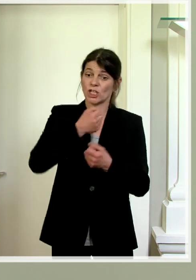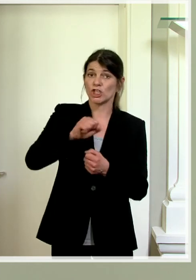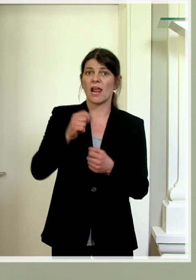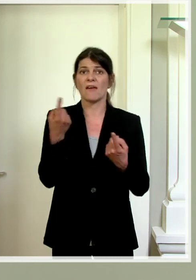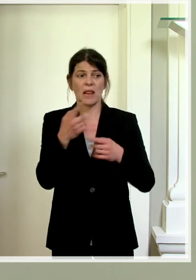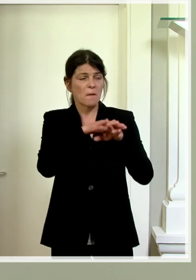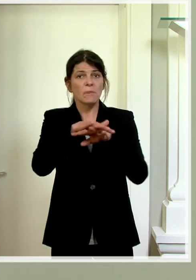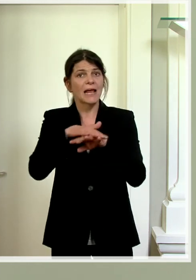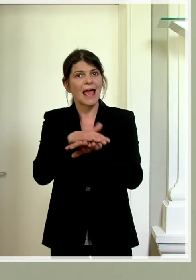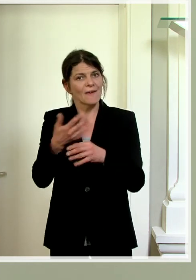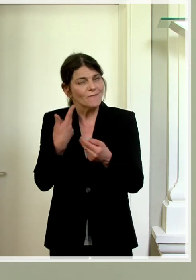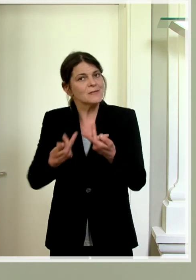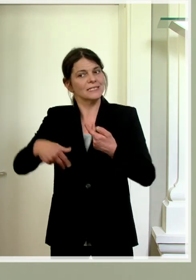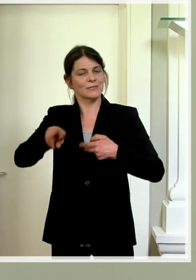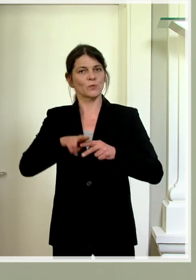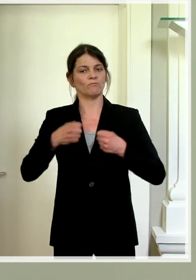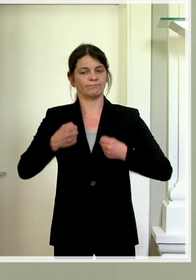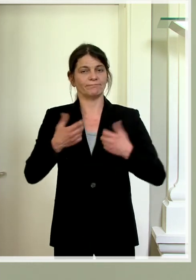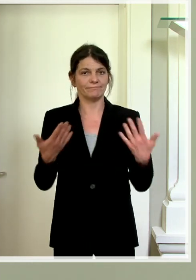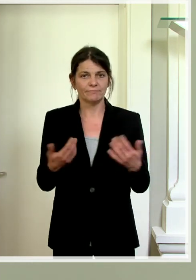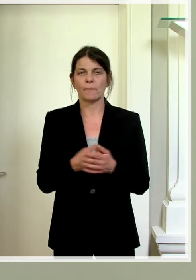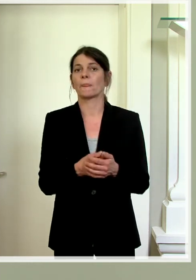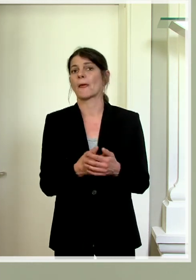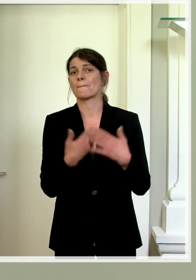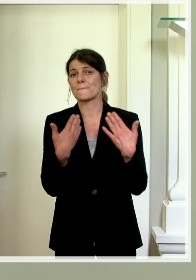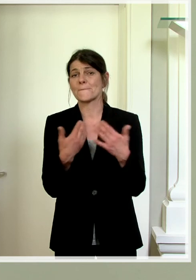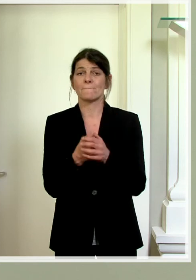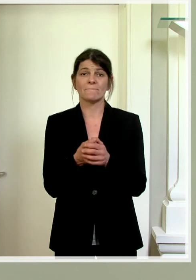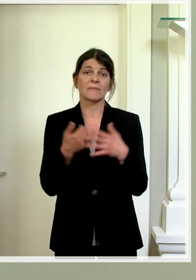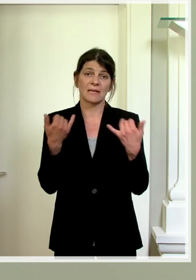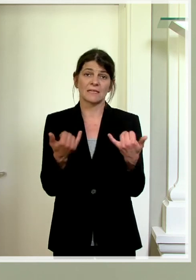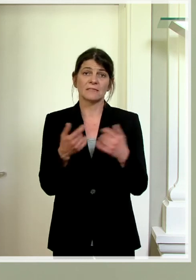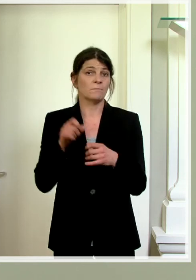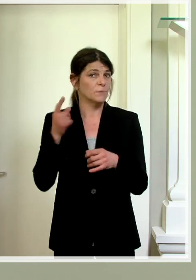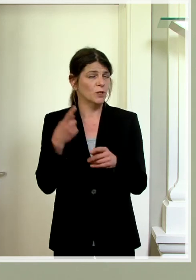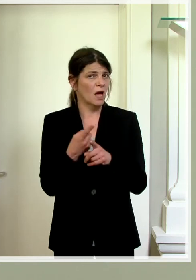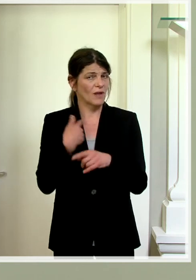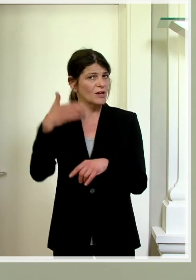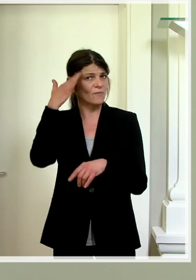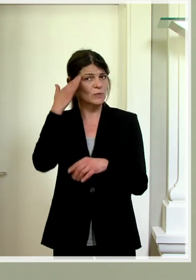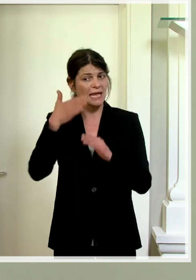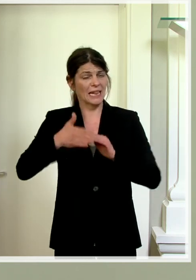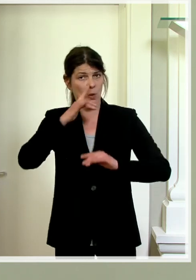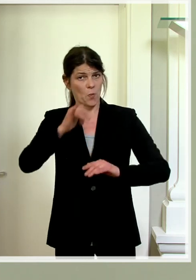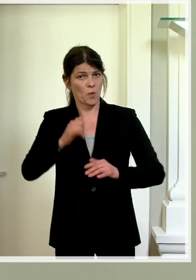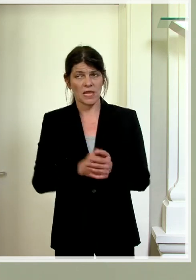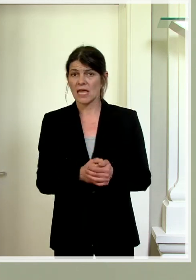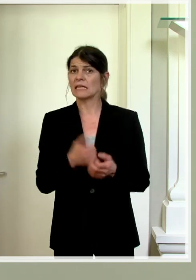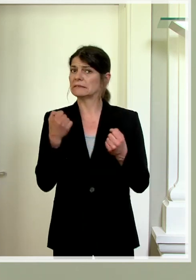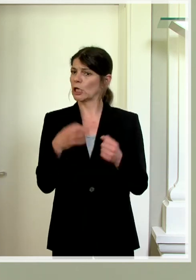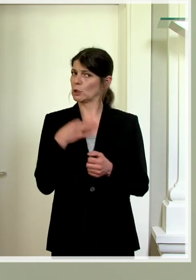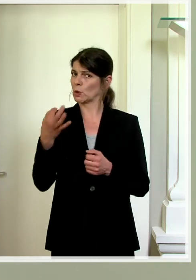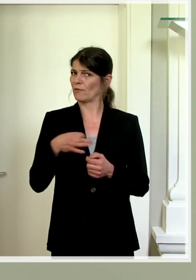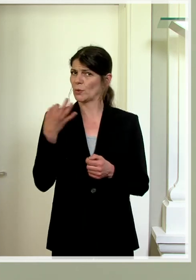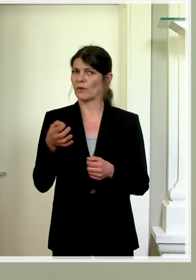Bereiche erholen werden. Wir haben eben gerade auch, weil wir wussten, Ende Juni ist sicher noch zu früh,